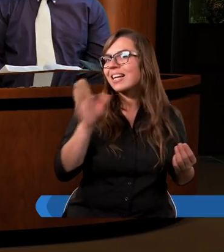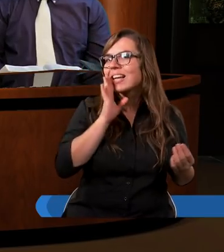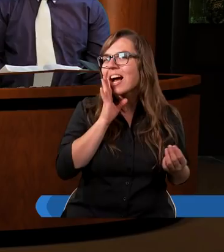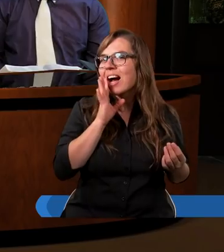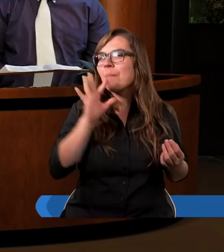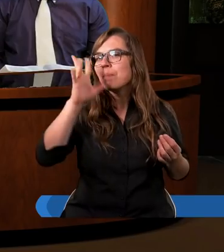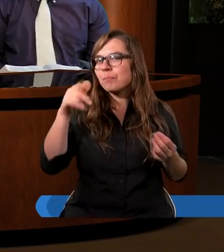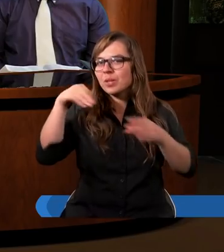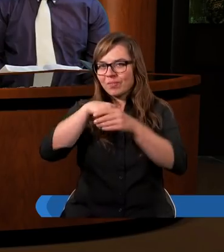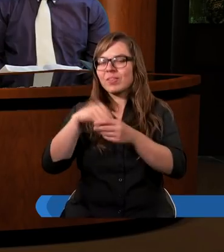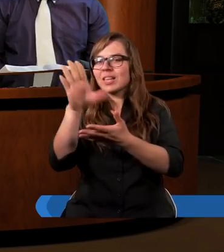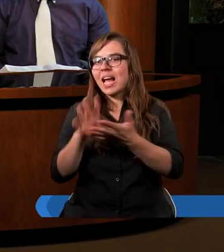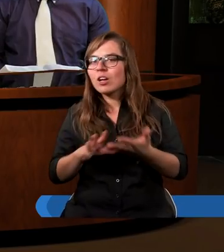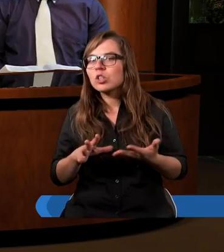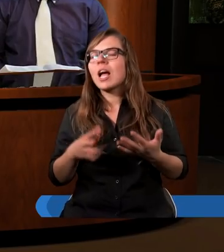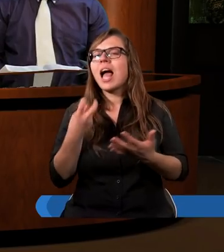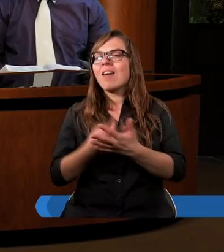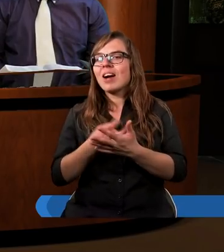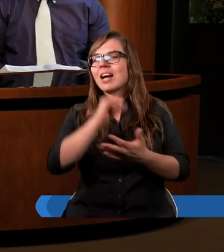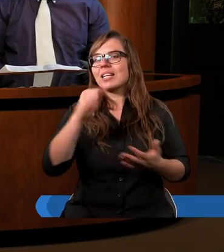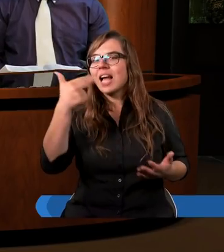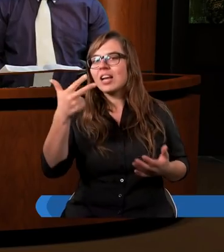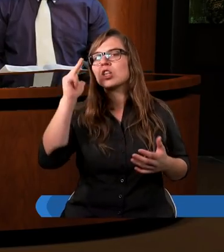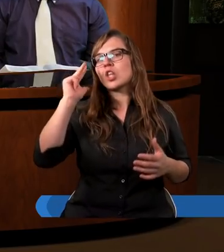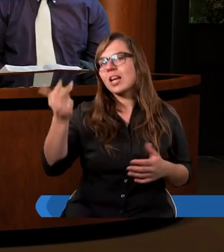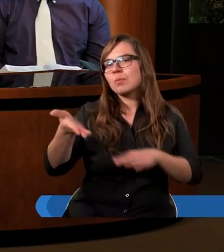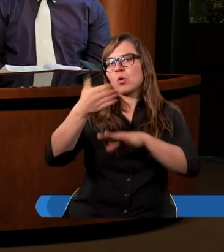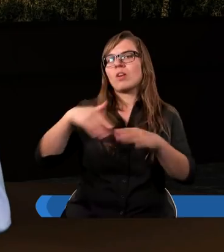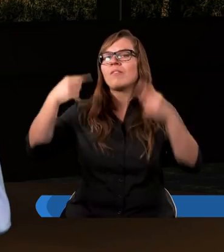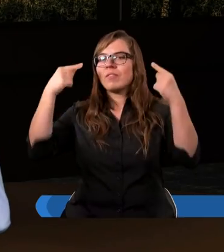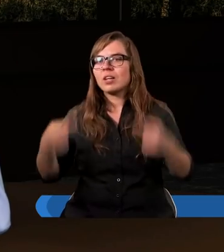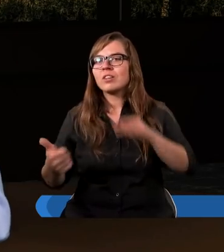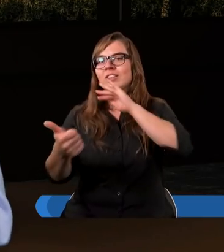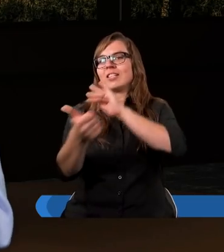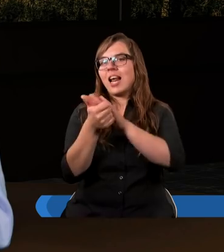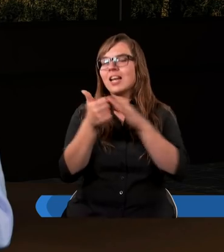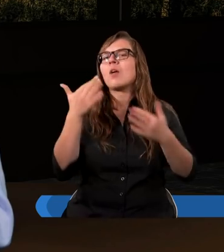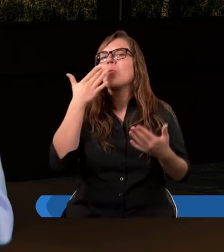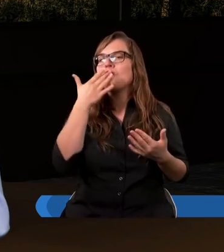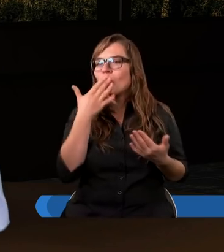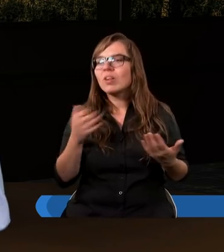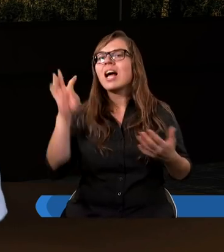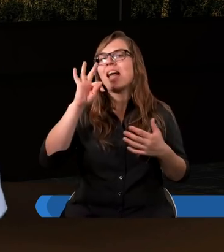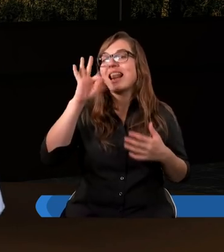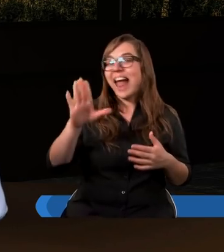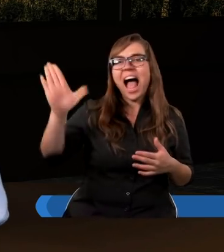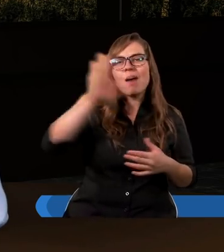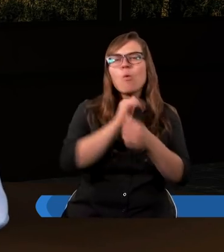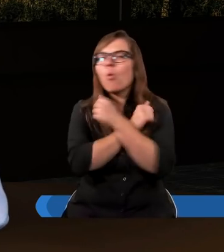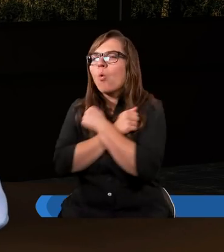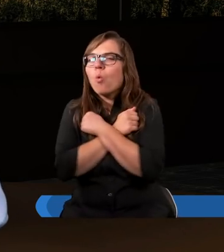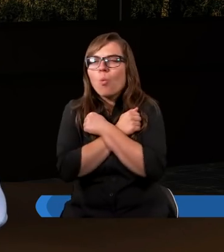w pięknym tekście z Ewangelii Jana, trzecim rozdziale, szesnastym wierszu, że tak Bóg